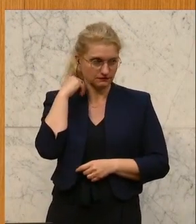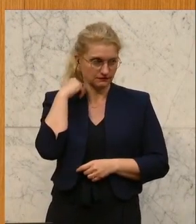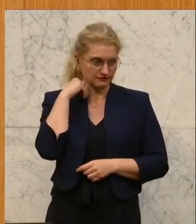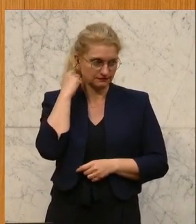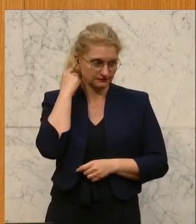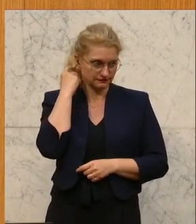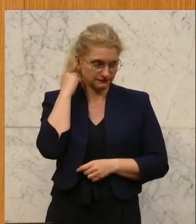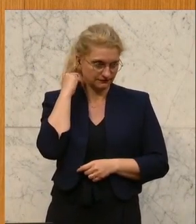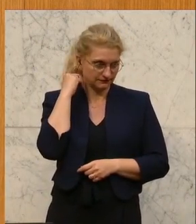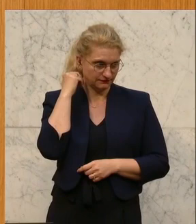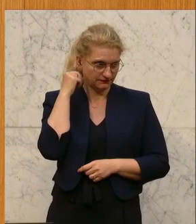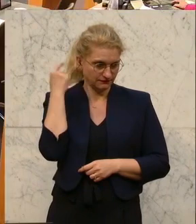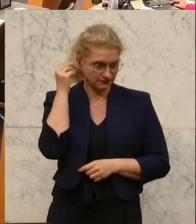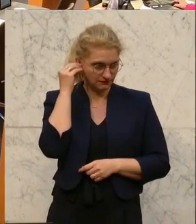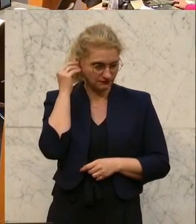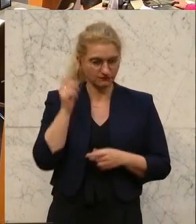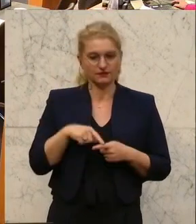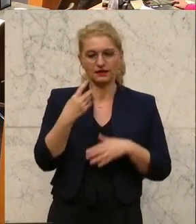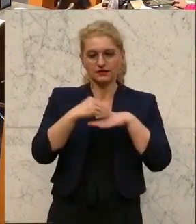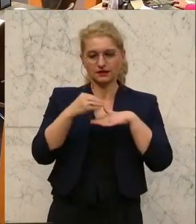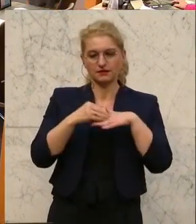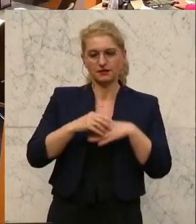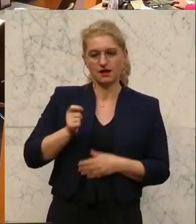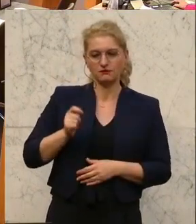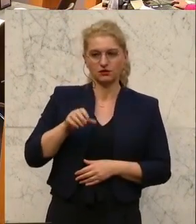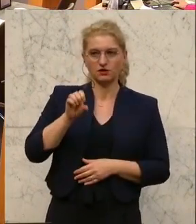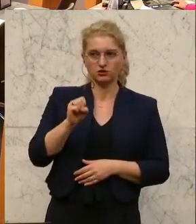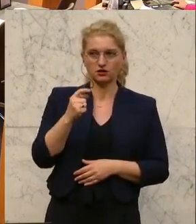Zu Wort gemeldet ist da. Karin Doppelbauer von den Neoswader. Was war das?